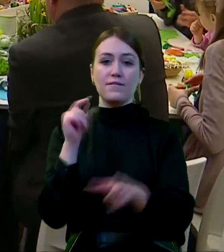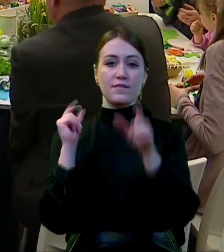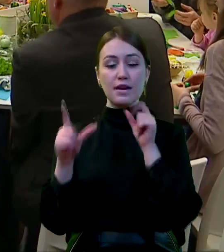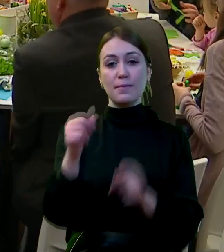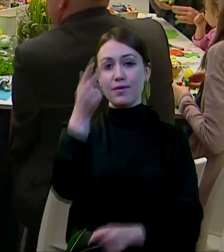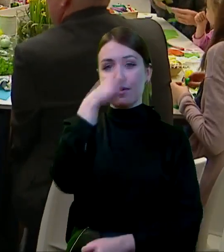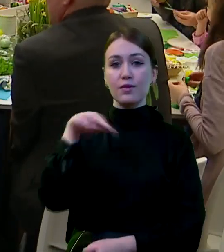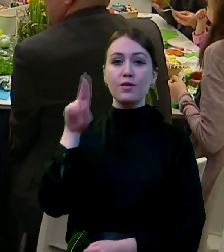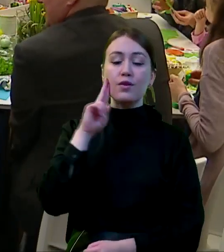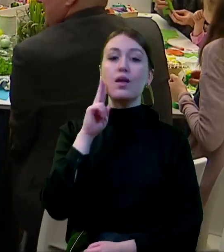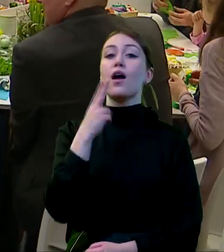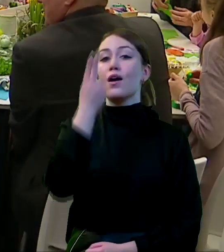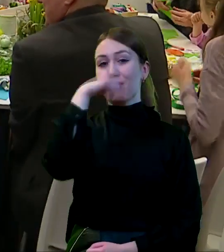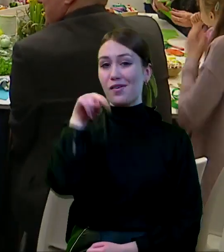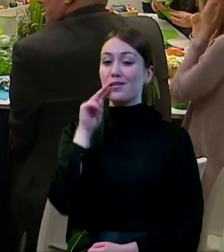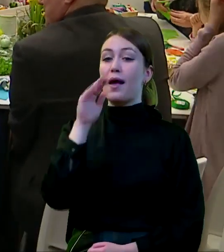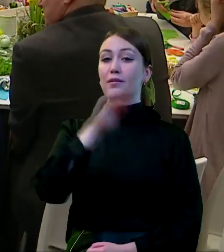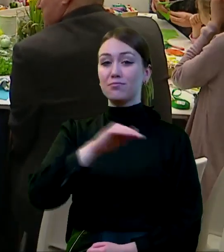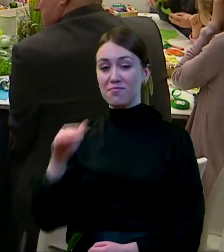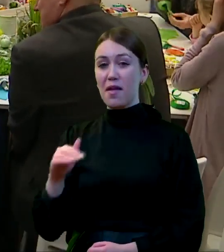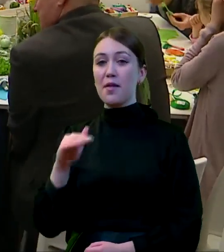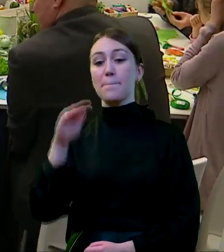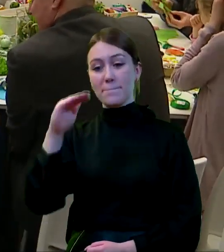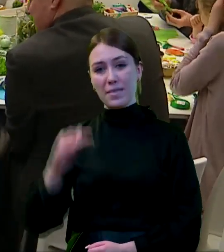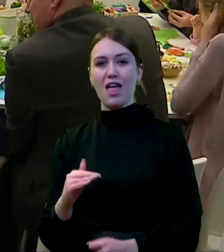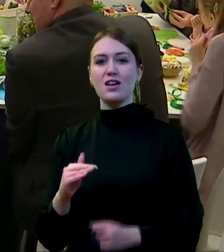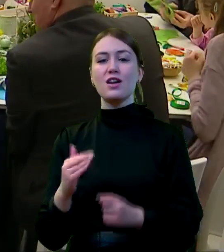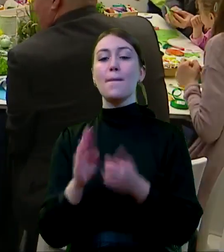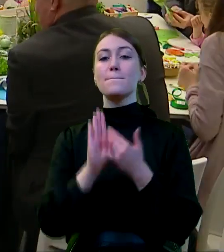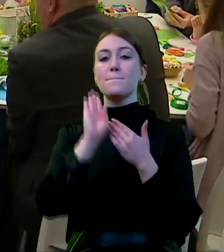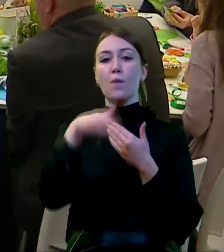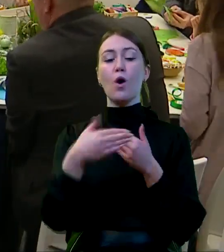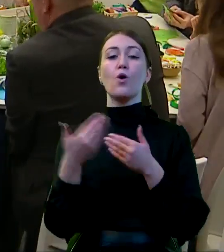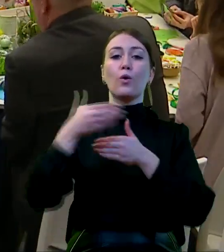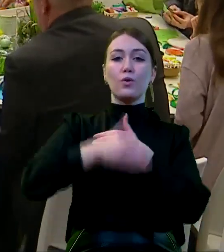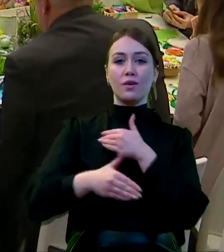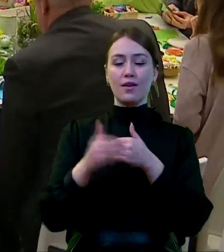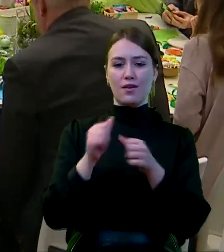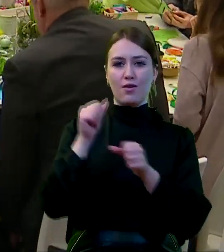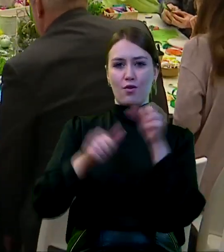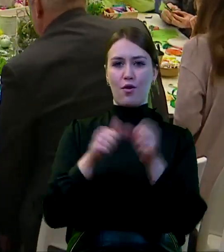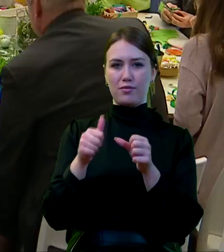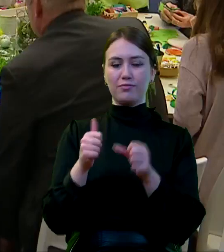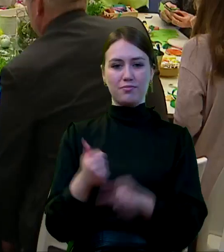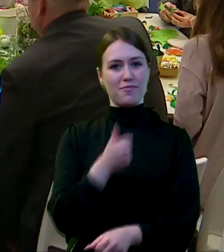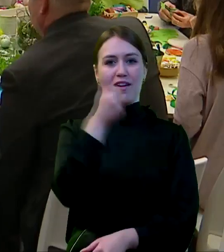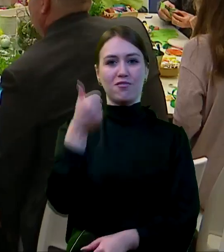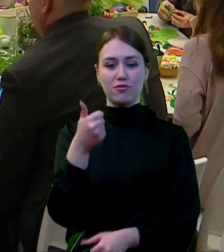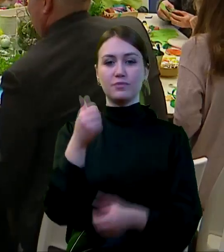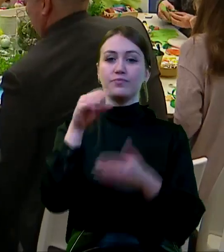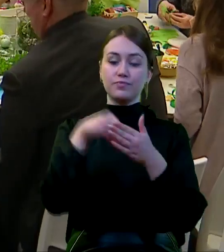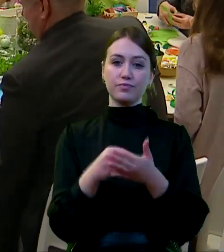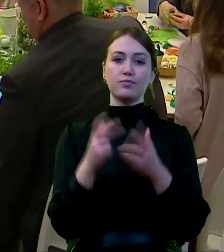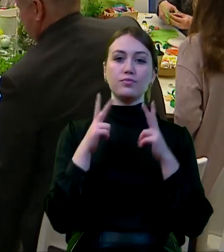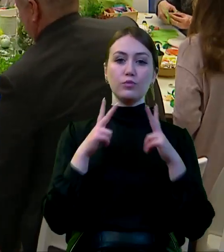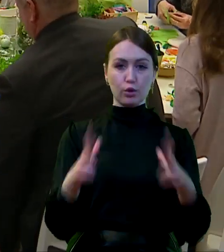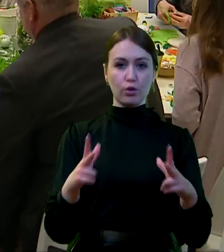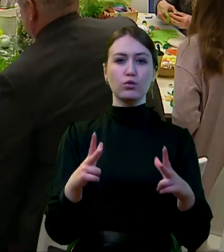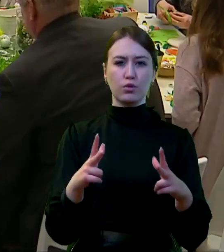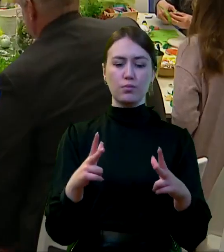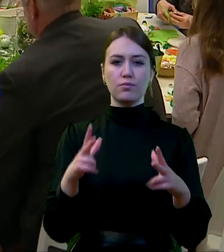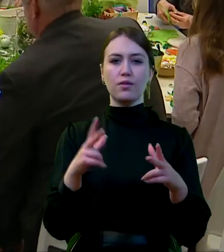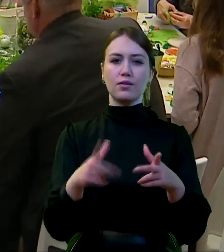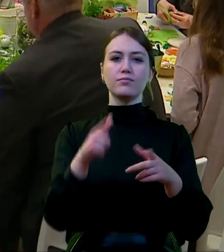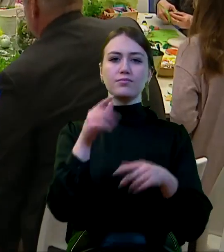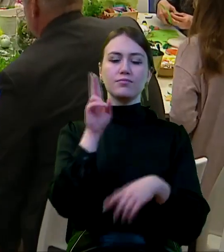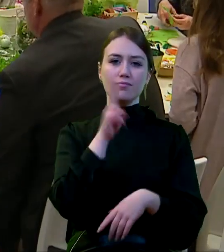wybór rodzicom, rodzicom małych dzieci po ukończeniu pierwszego roku życia, czyli po tym, kiedy kończy się urlop macierzyński